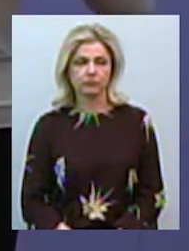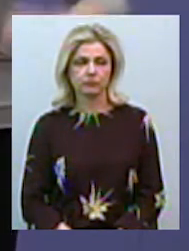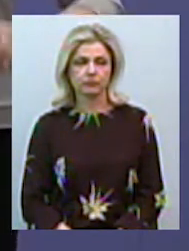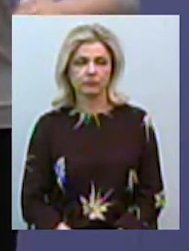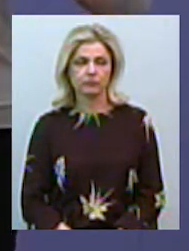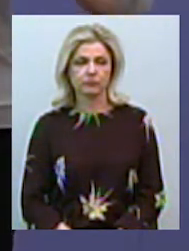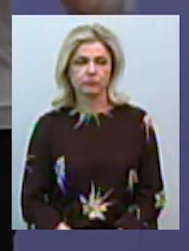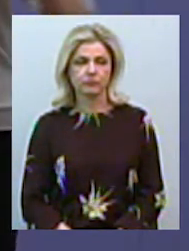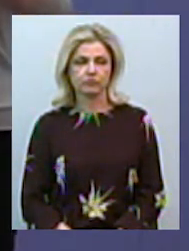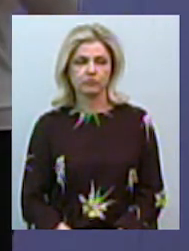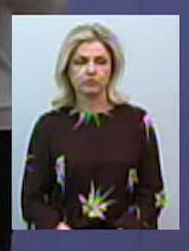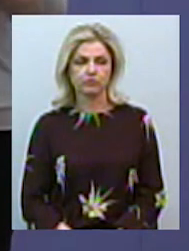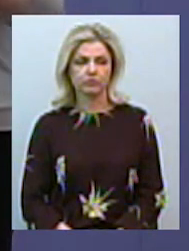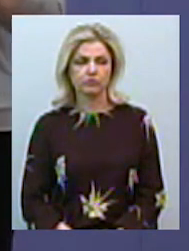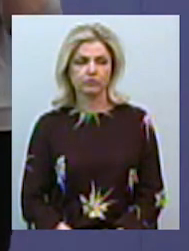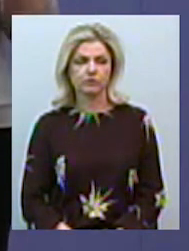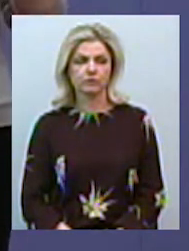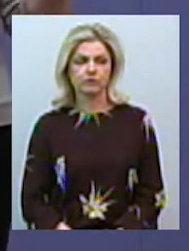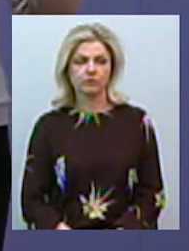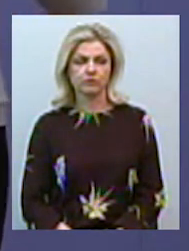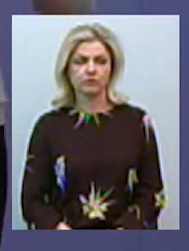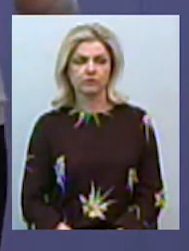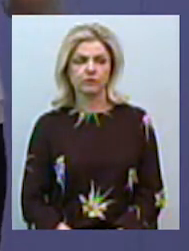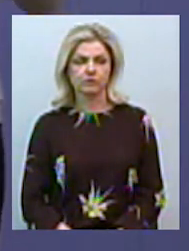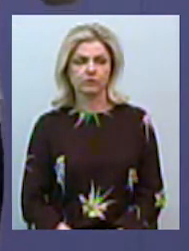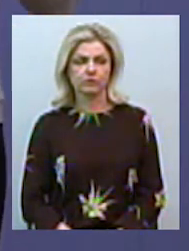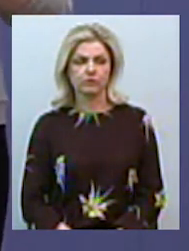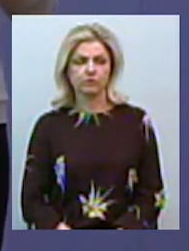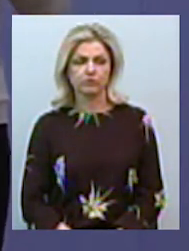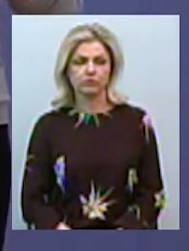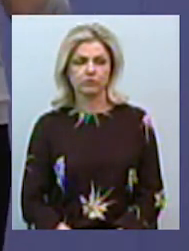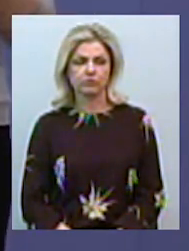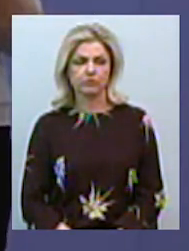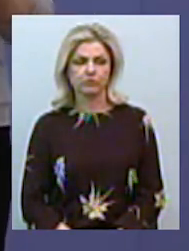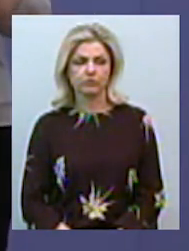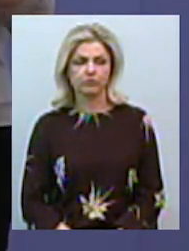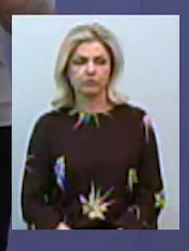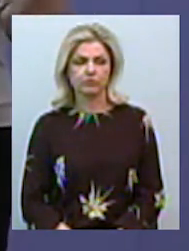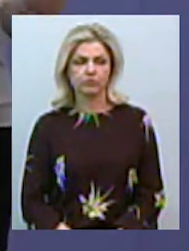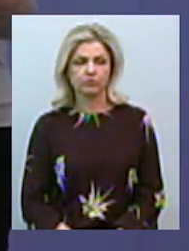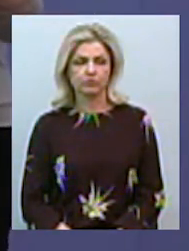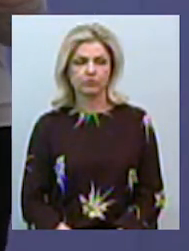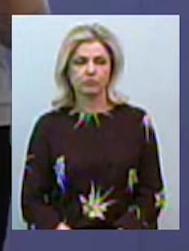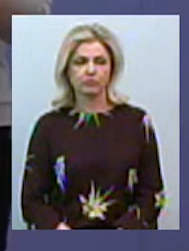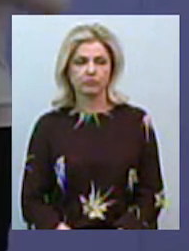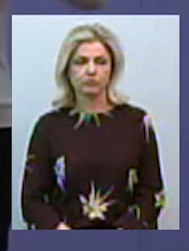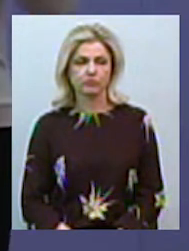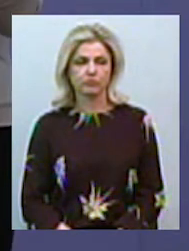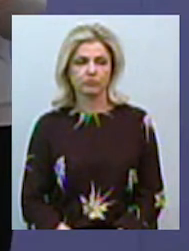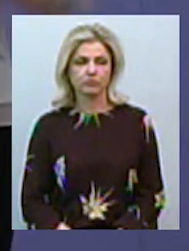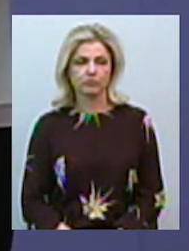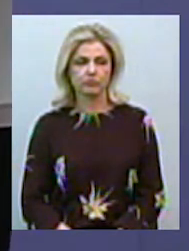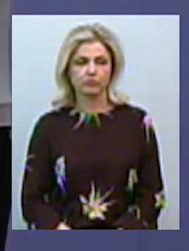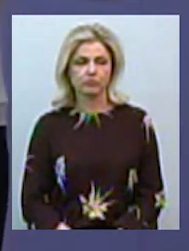щоб на період карантину не допустити їх інфікування, оскільки саме в цій групі ризику найбільше виникає